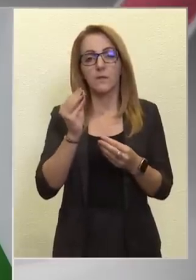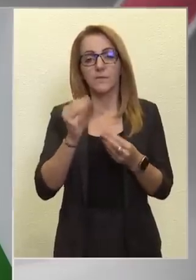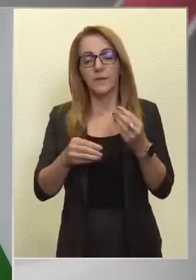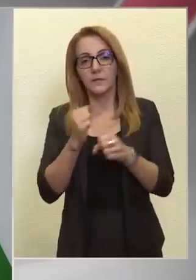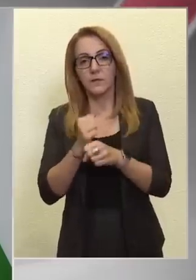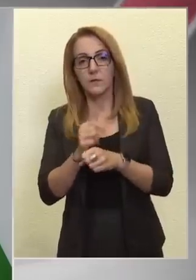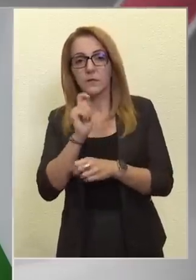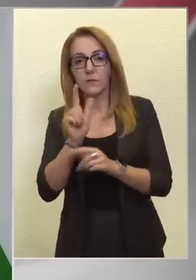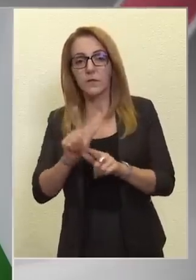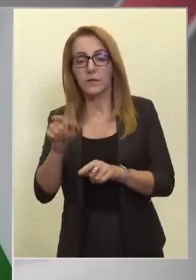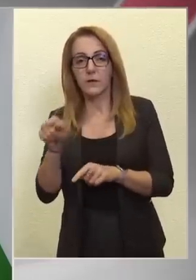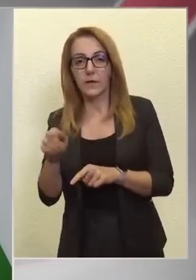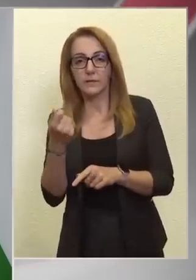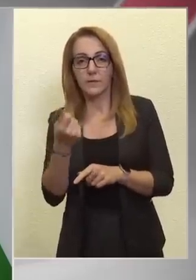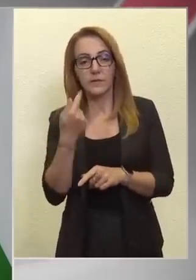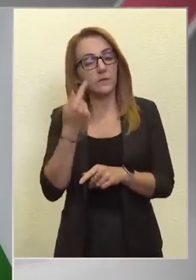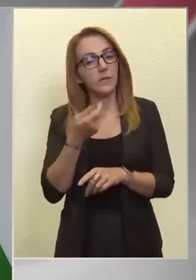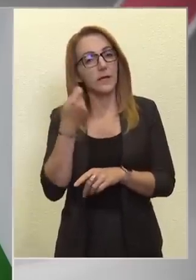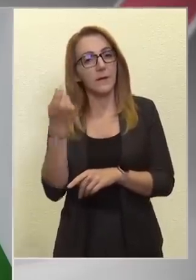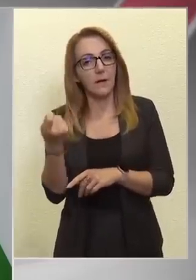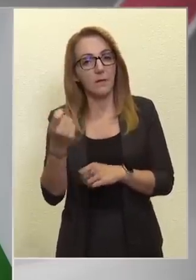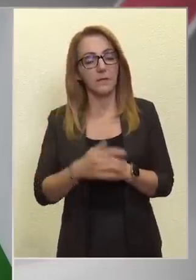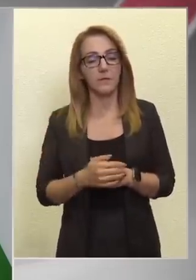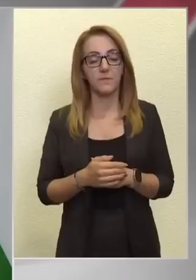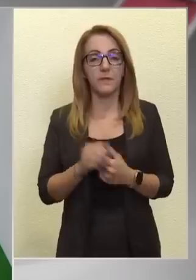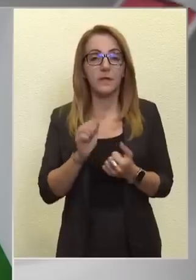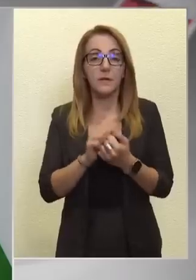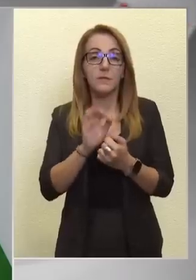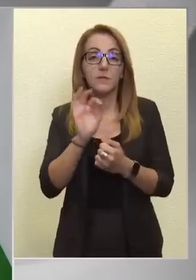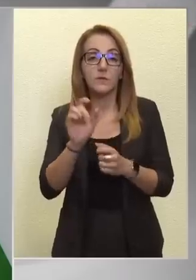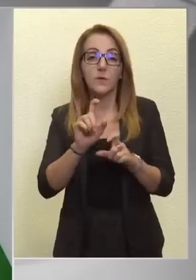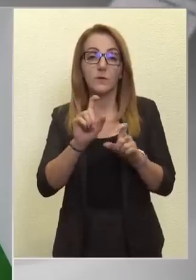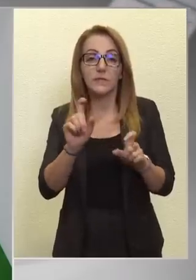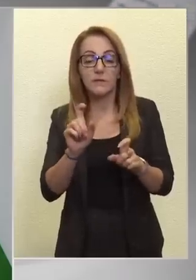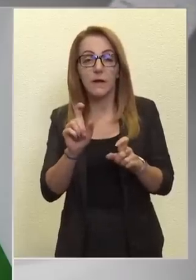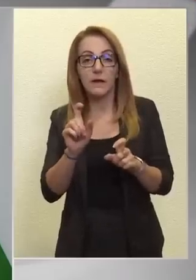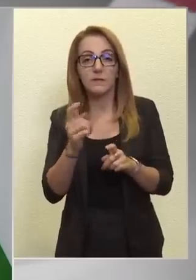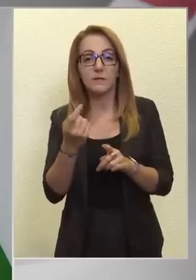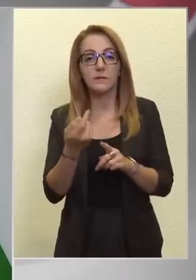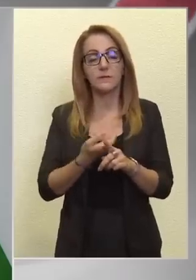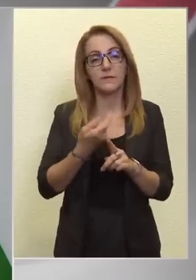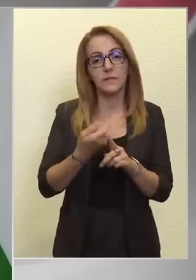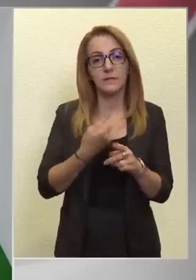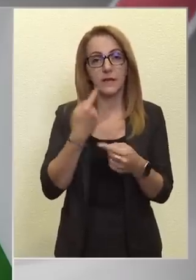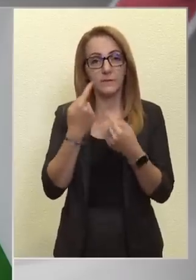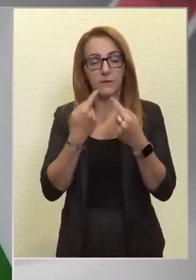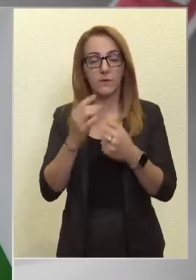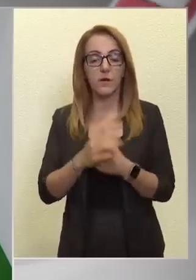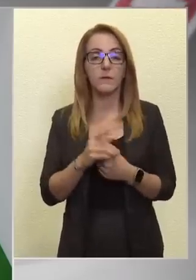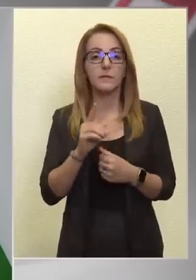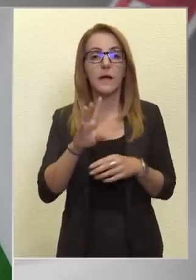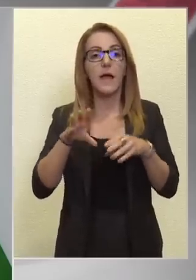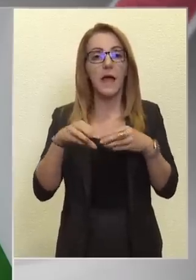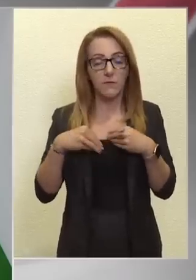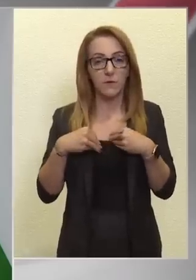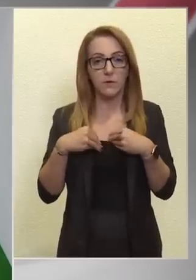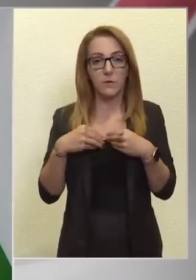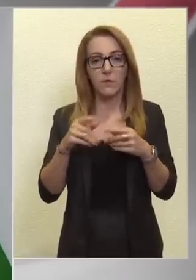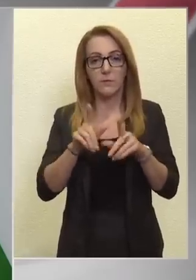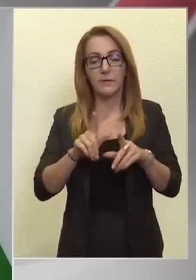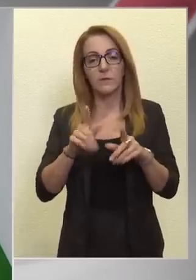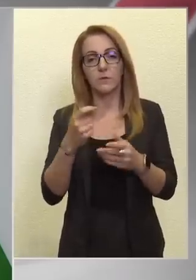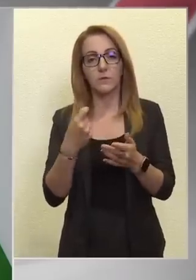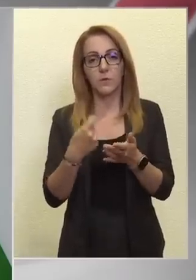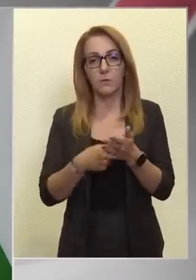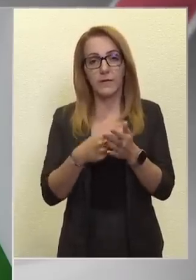pénzt ne kaphassák meg. Úgyhogy nem biztos, hogy jó címen gyakorol kritikát, de természetesen azt elfogadom, hogy a pedagógusok bére nem elég magas, és hogy